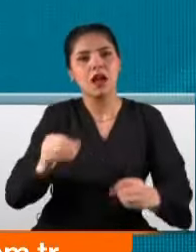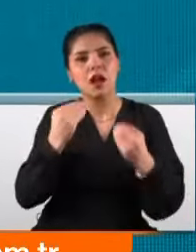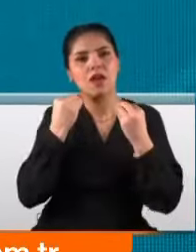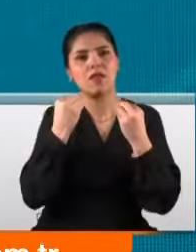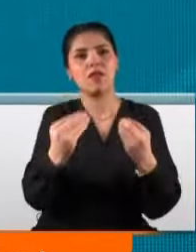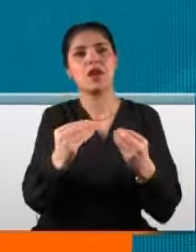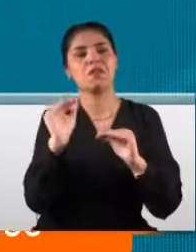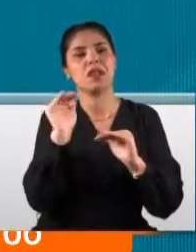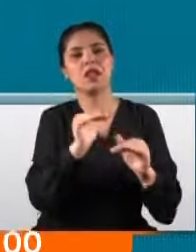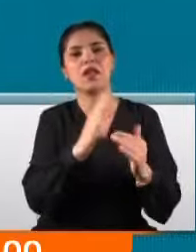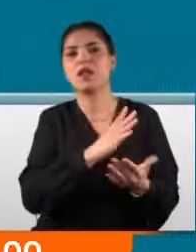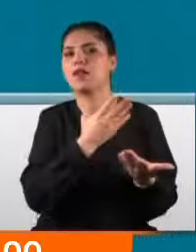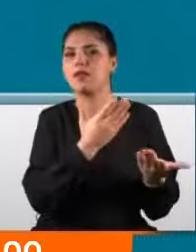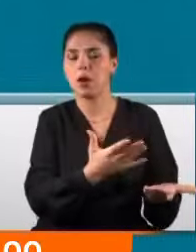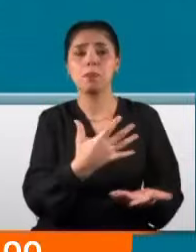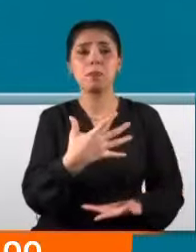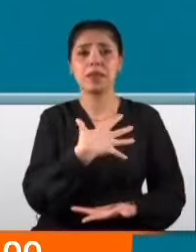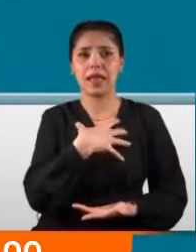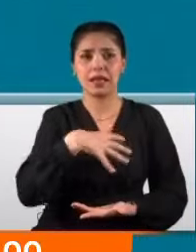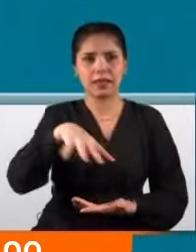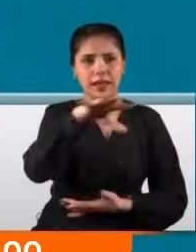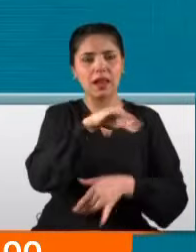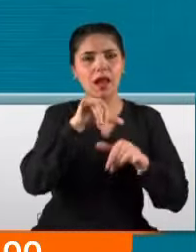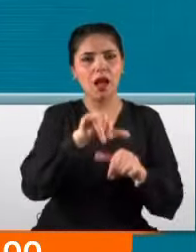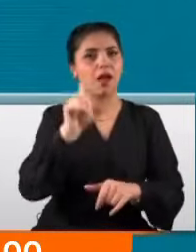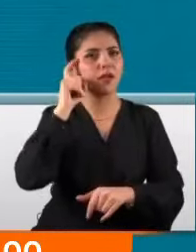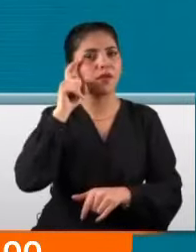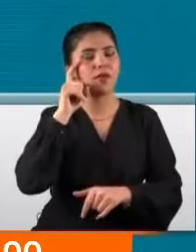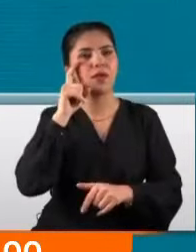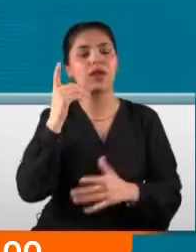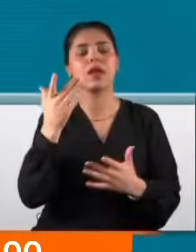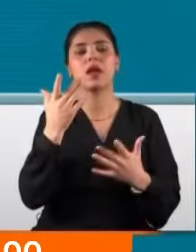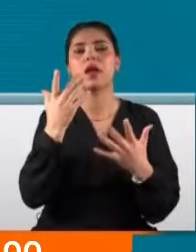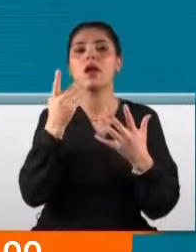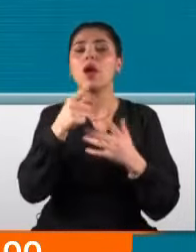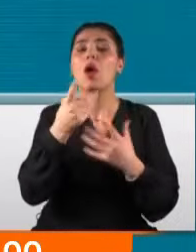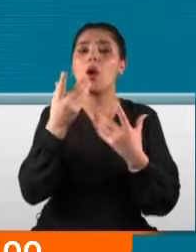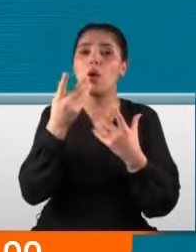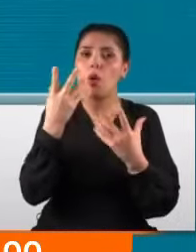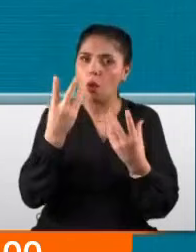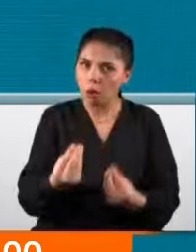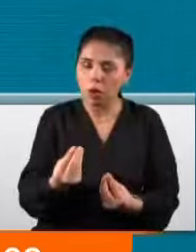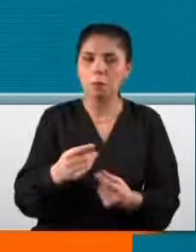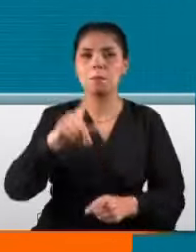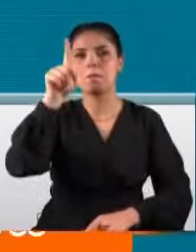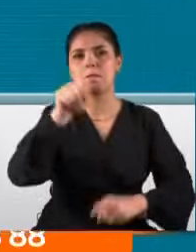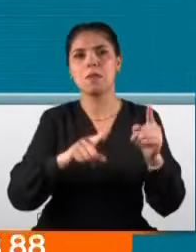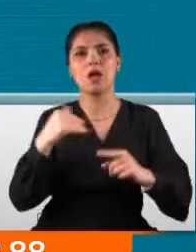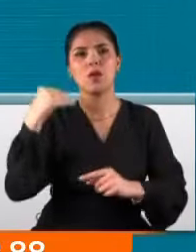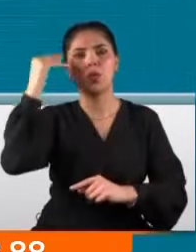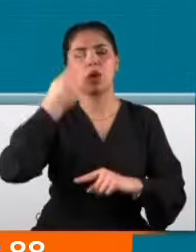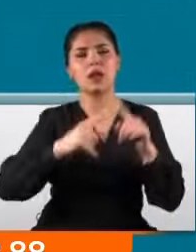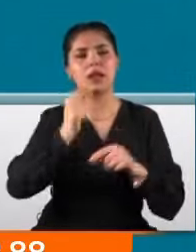destek verirler. Kendileriyle aynı ideolojik kabileye mensup bazı kibirli